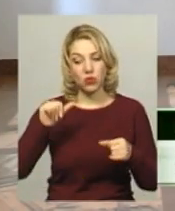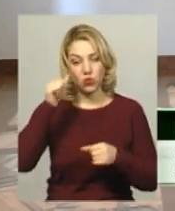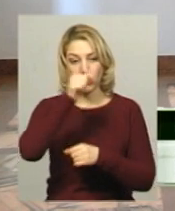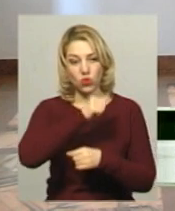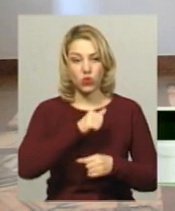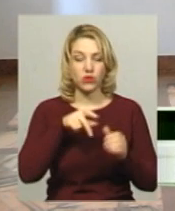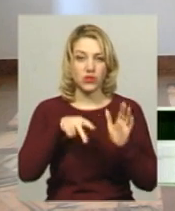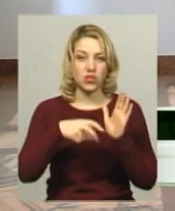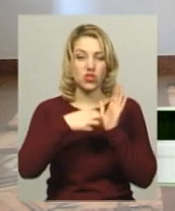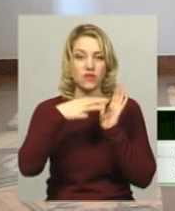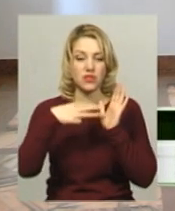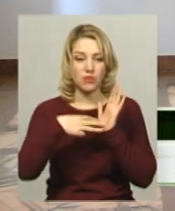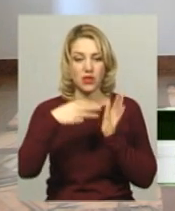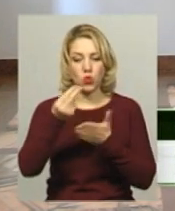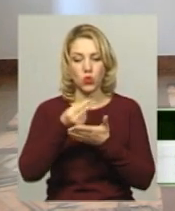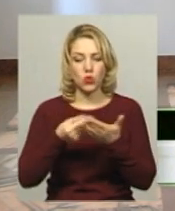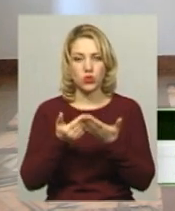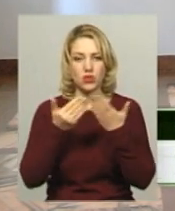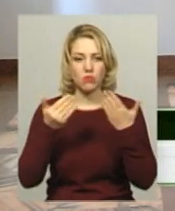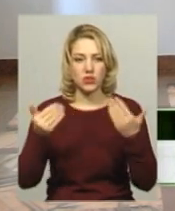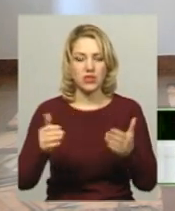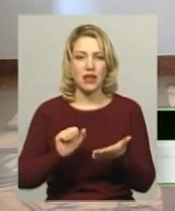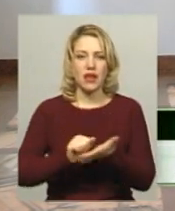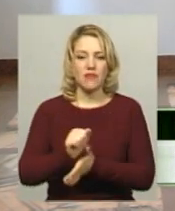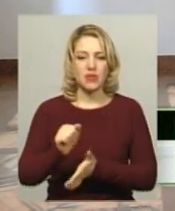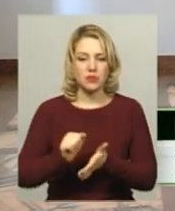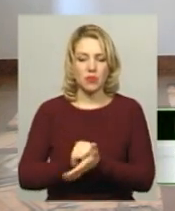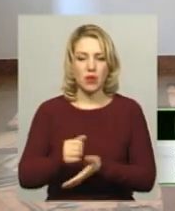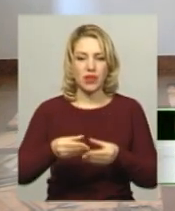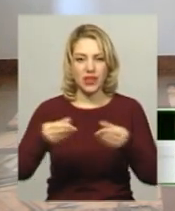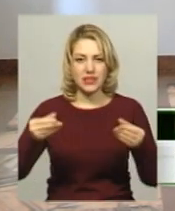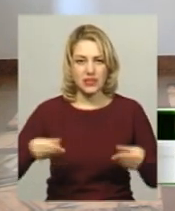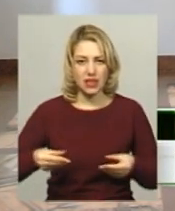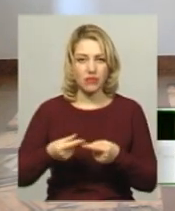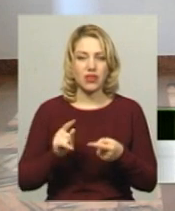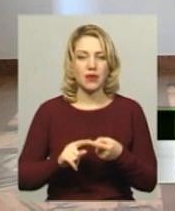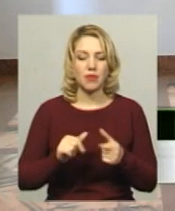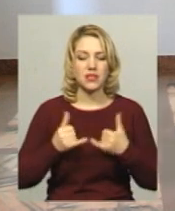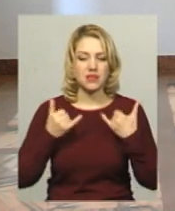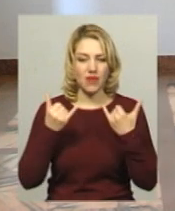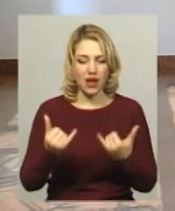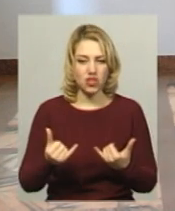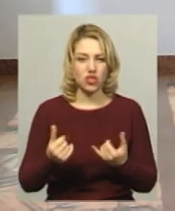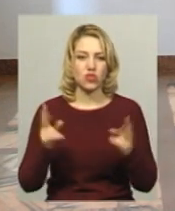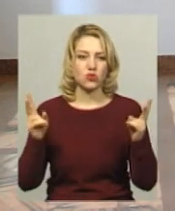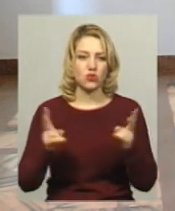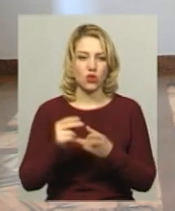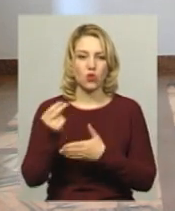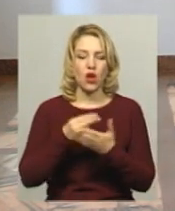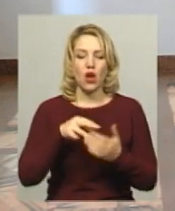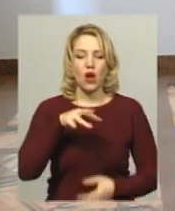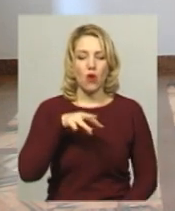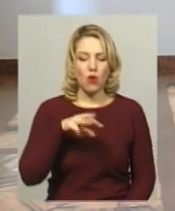2018-го, художній музей випустив буклет листівок, присвячений творчості заслуженого художника Михайла Андрійчука.